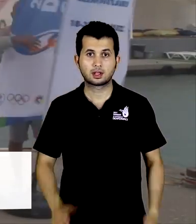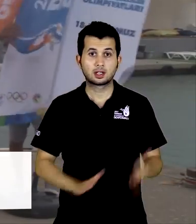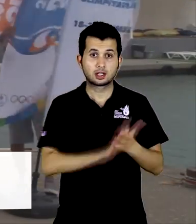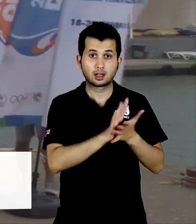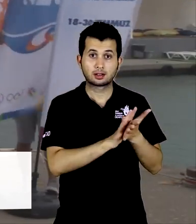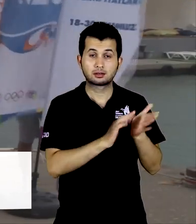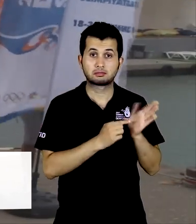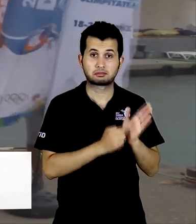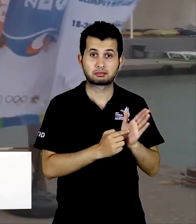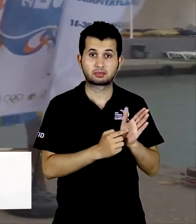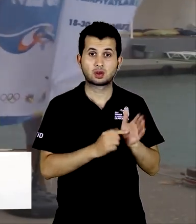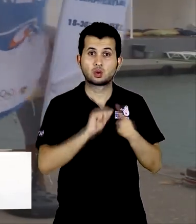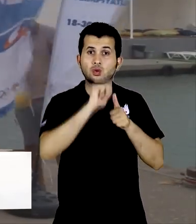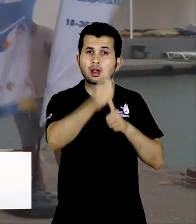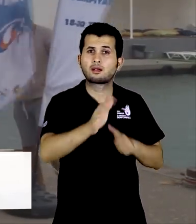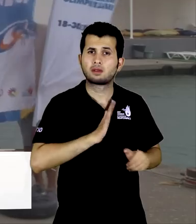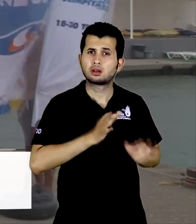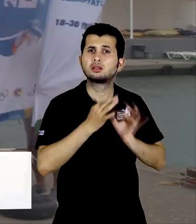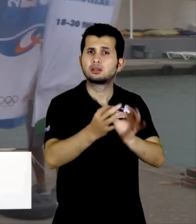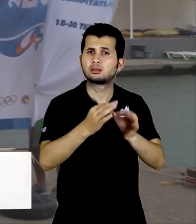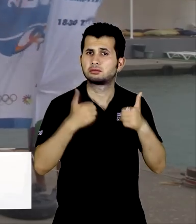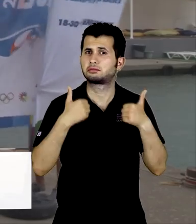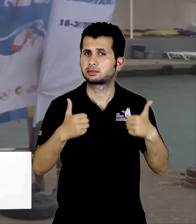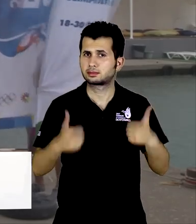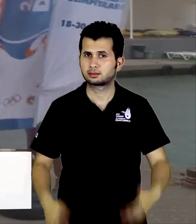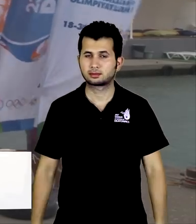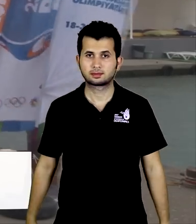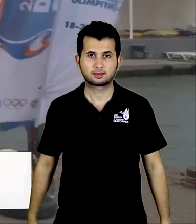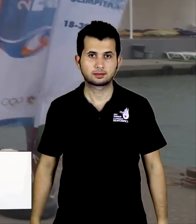İşaret dili sayesinde uzak da olsa iletişim kurabiliyoruz.